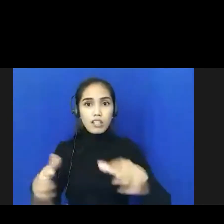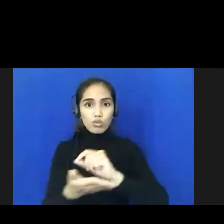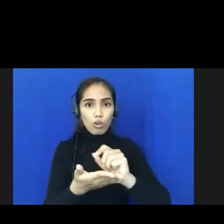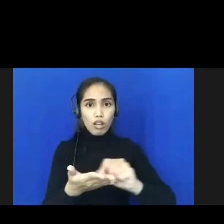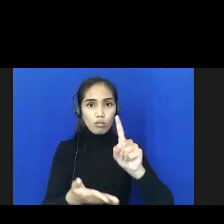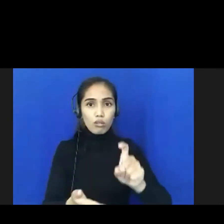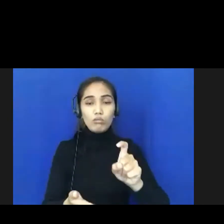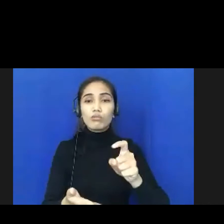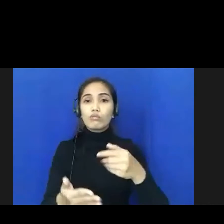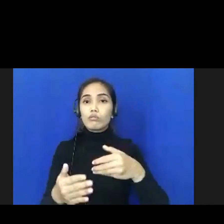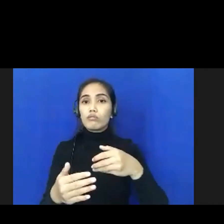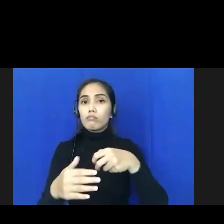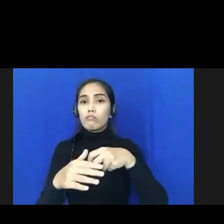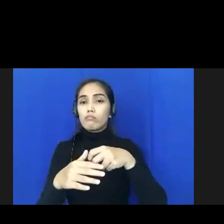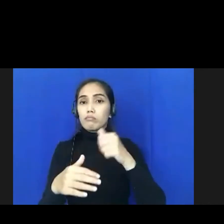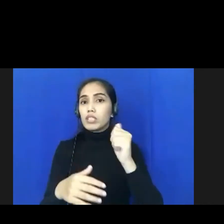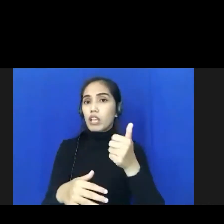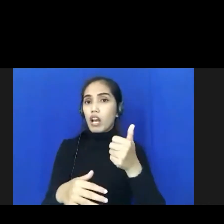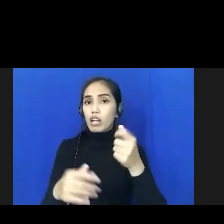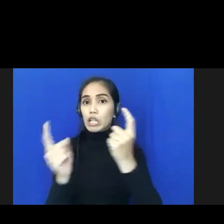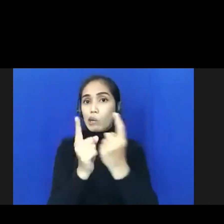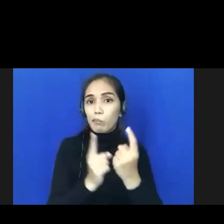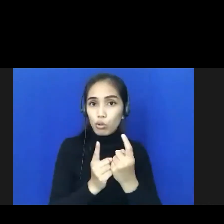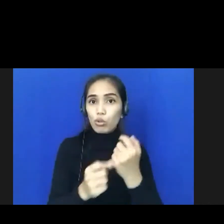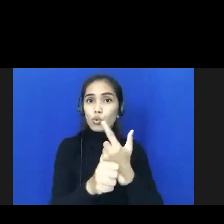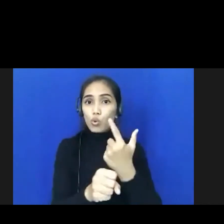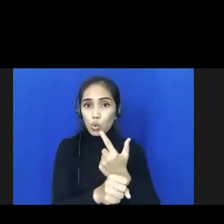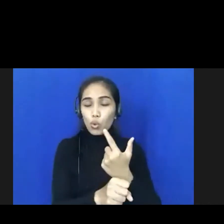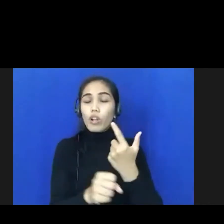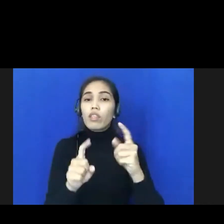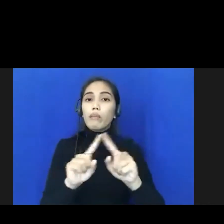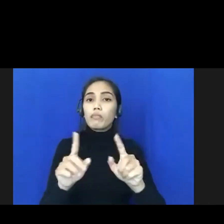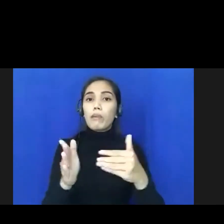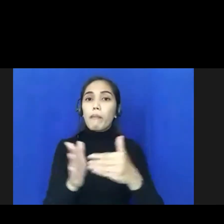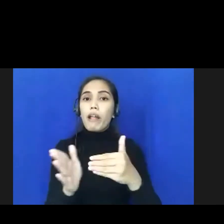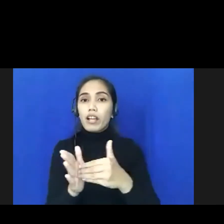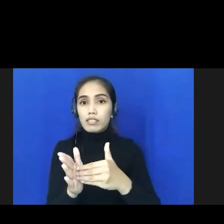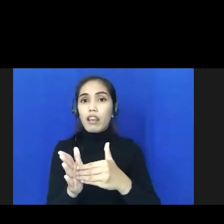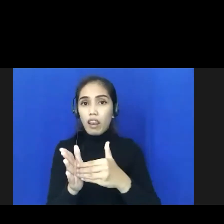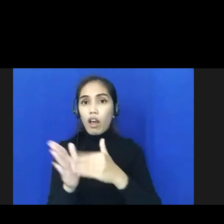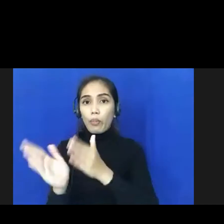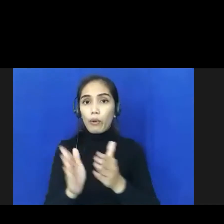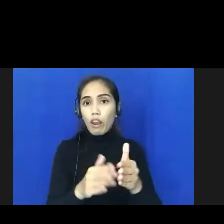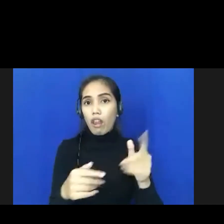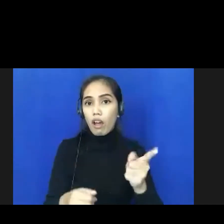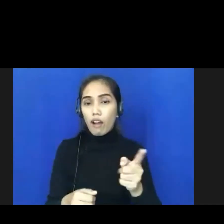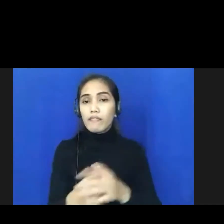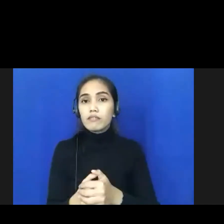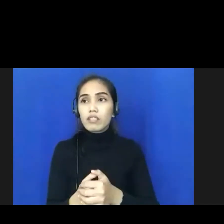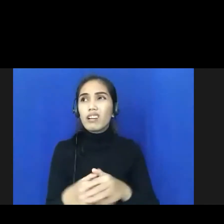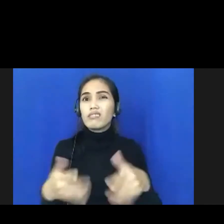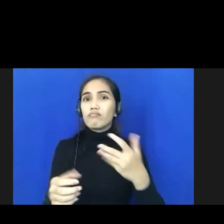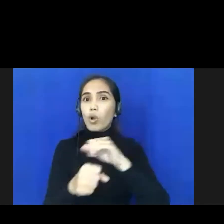seharusnya bisa bertemu dengan guru-gurunya. Ini juga yang ya memang karena di COVID ini